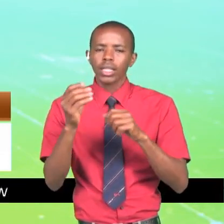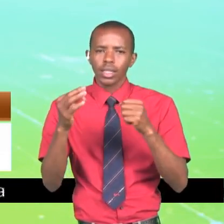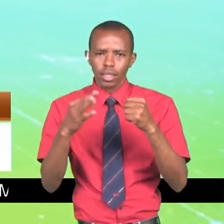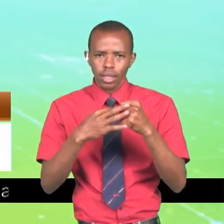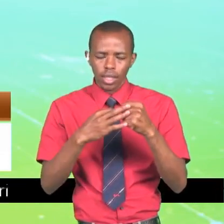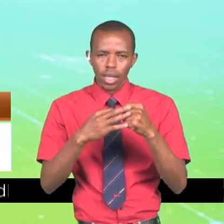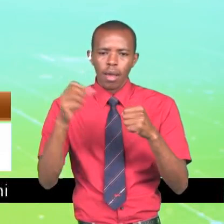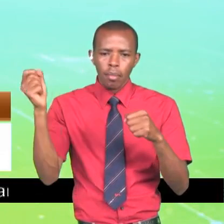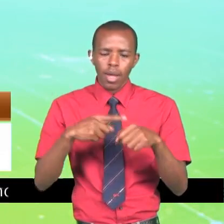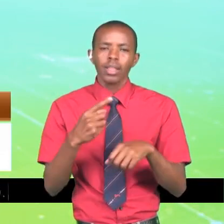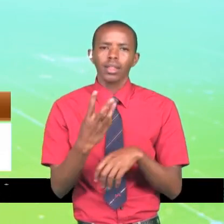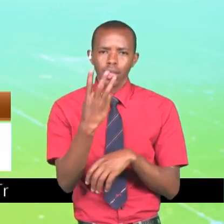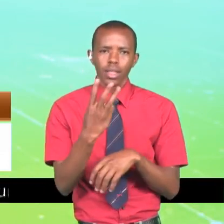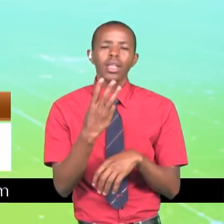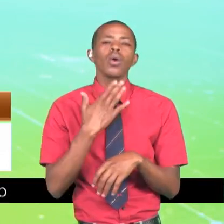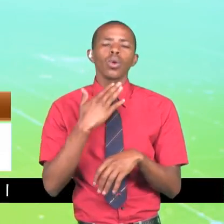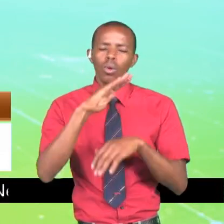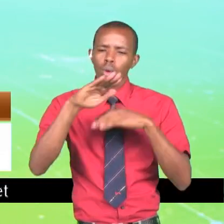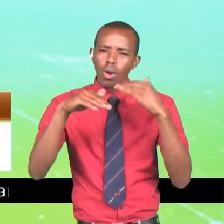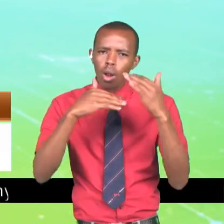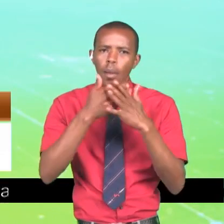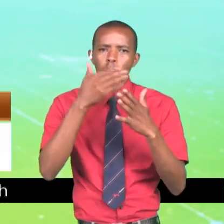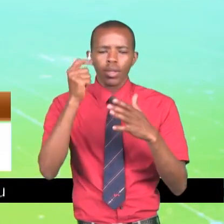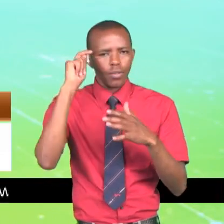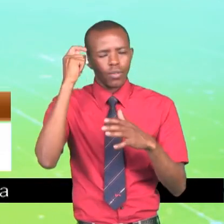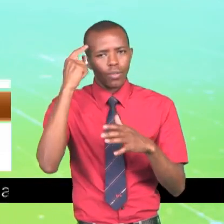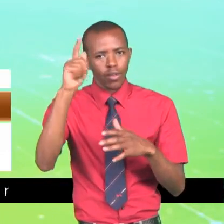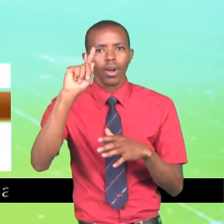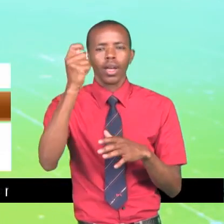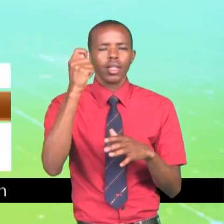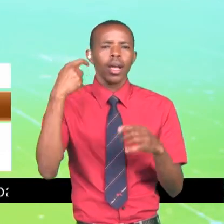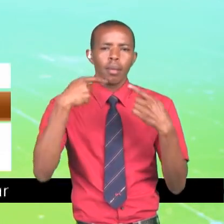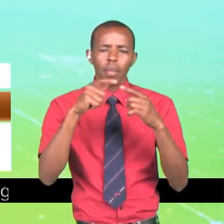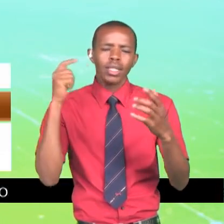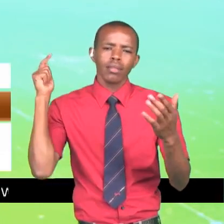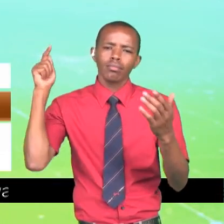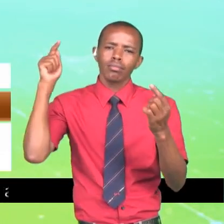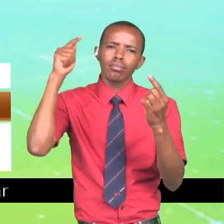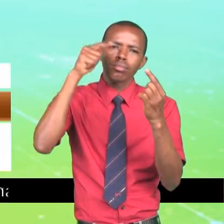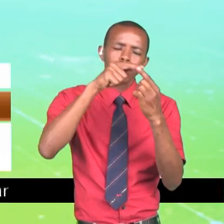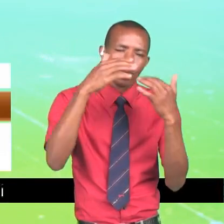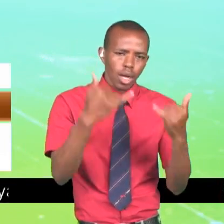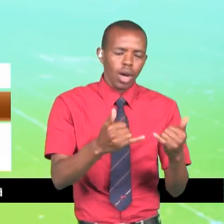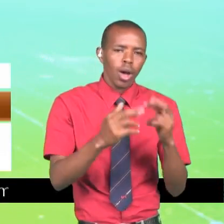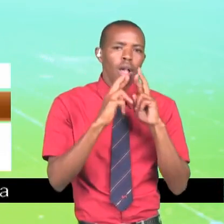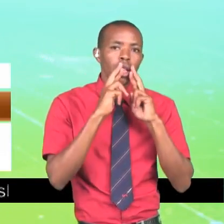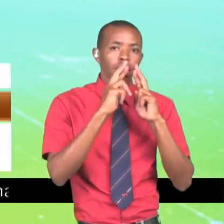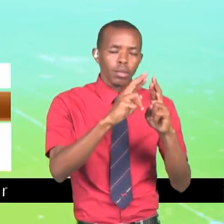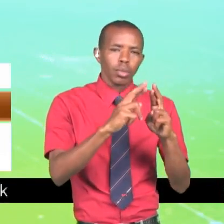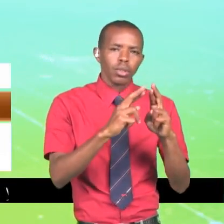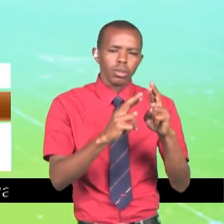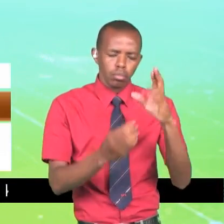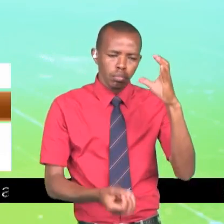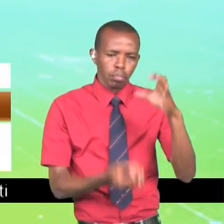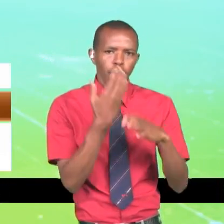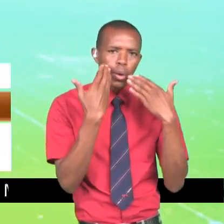wali takia inchi mazuri. Lakini mpaka saa hii na pia kwa hile reporti ambayo iliweza kutolewa